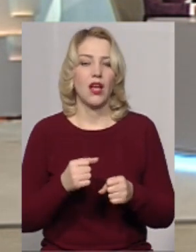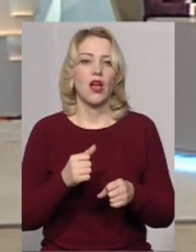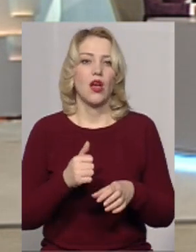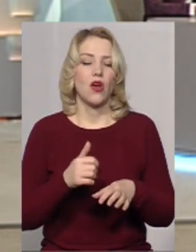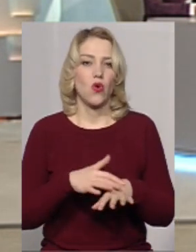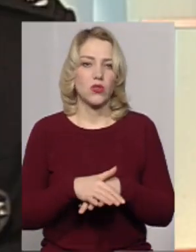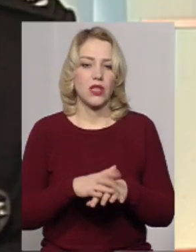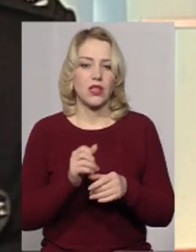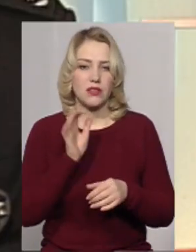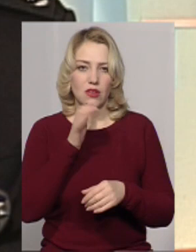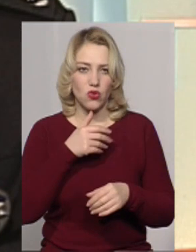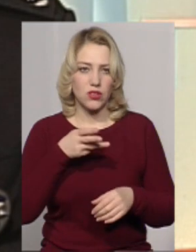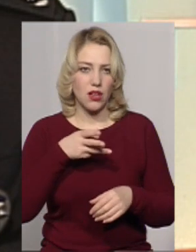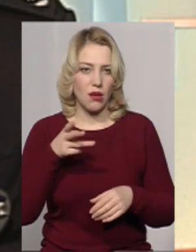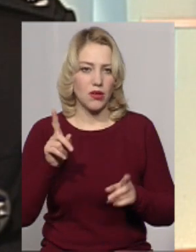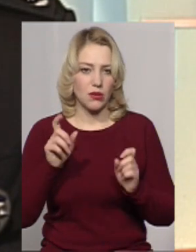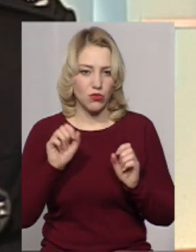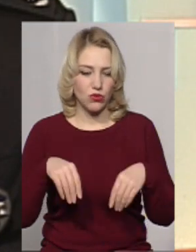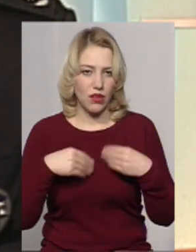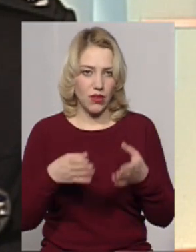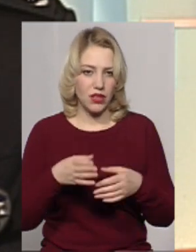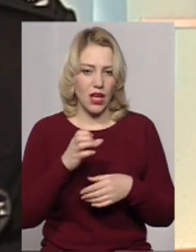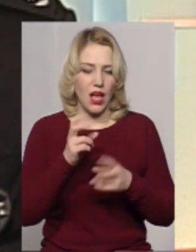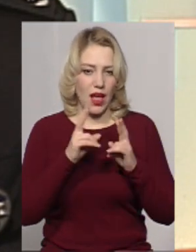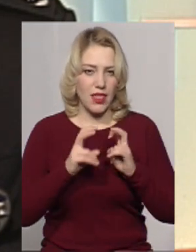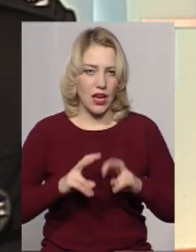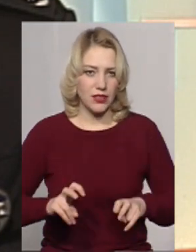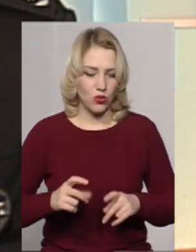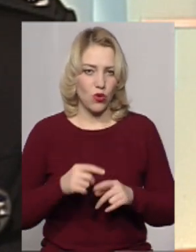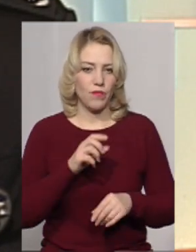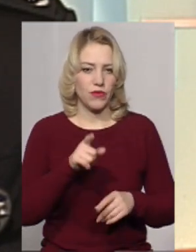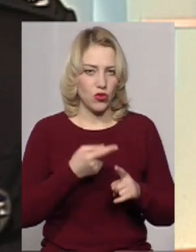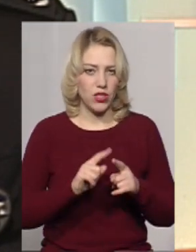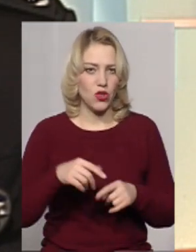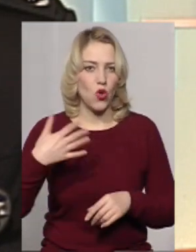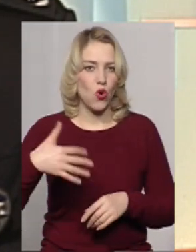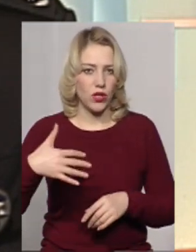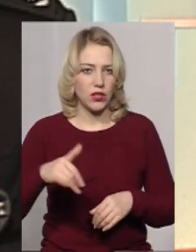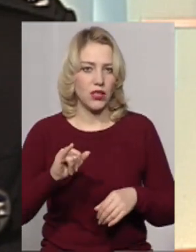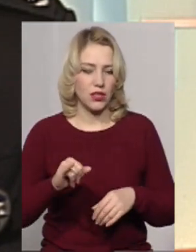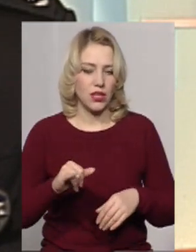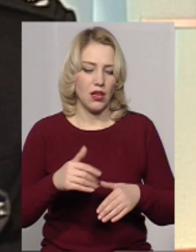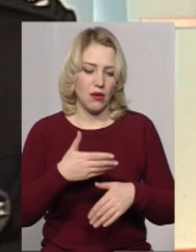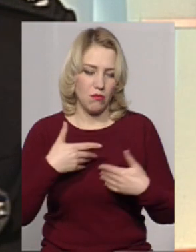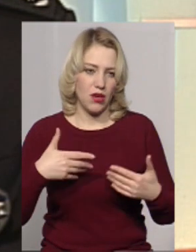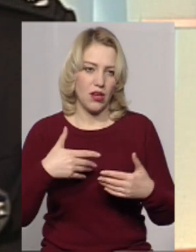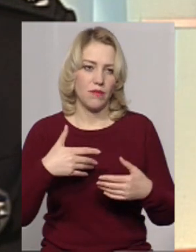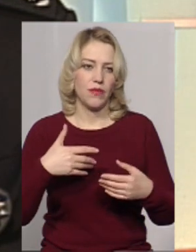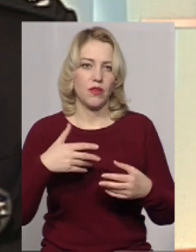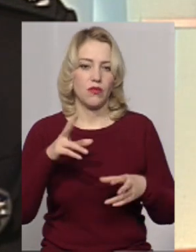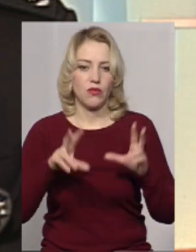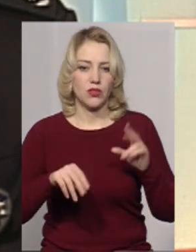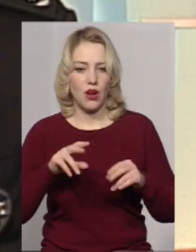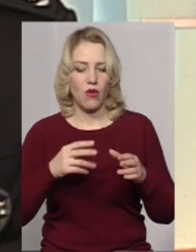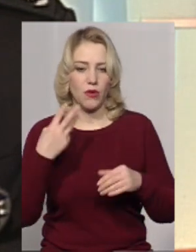серйозні камери, які будуть давати аналітику, тому вони дорогі, і ми розраховуємо, ну, десь від 30